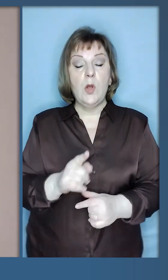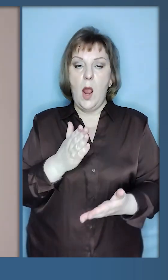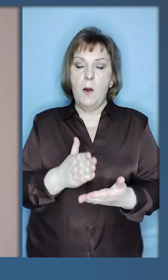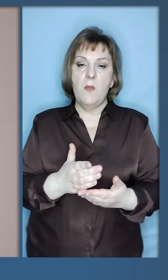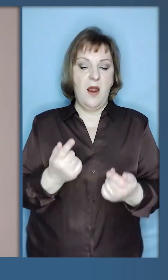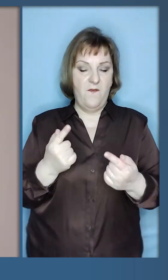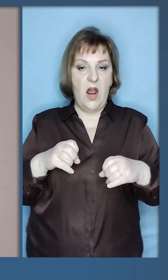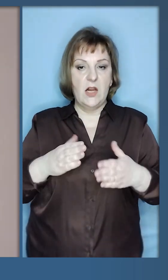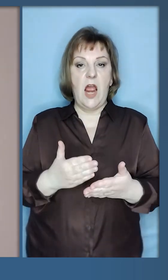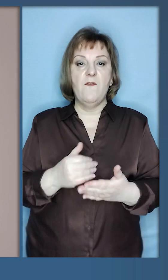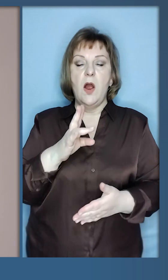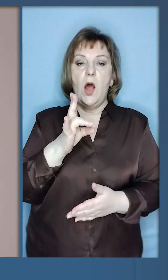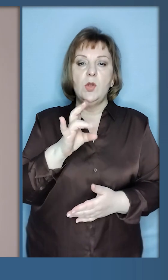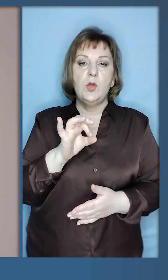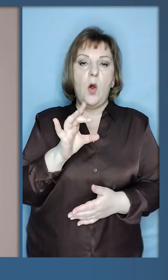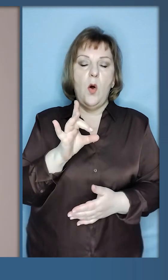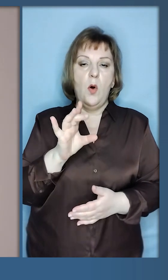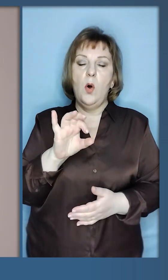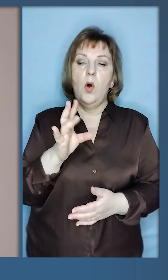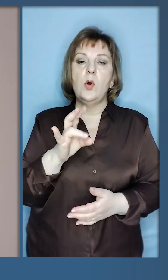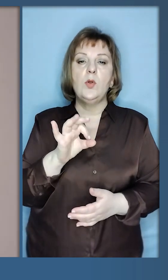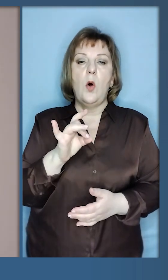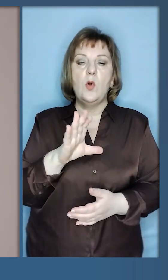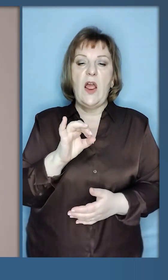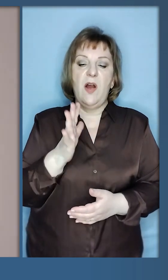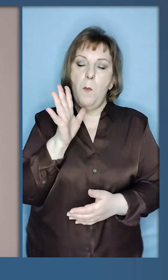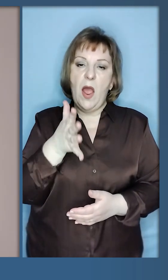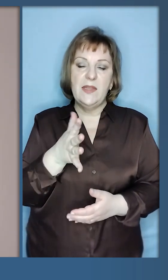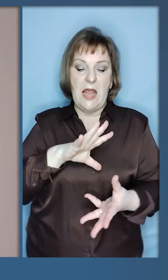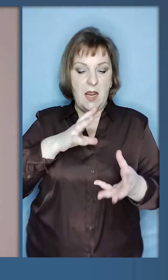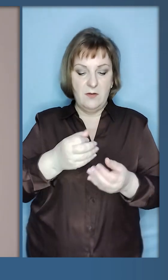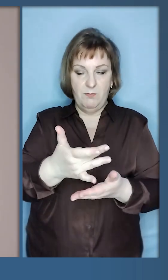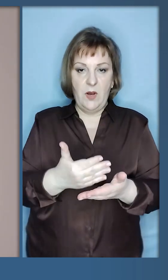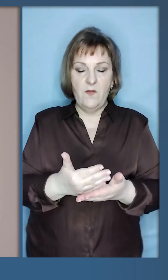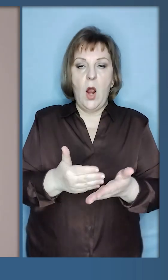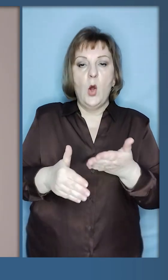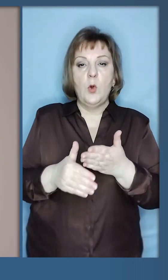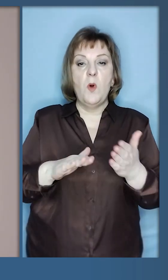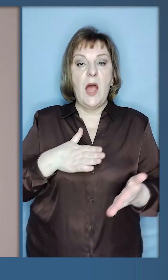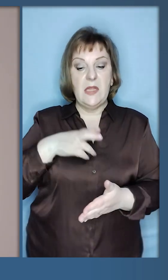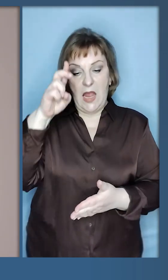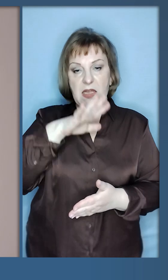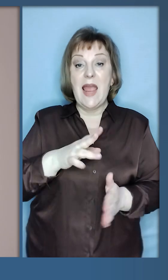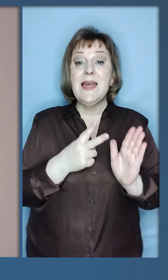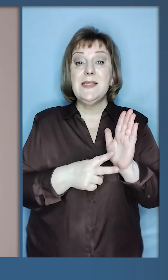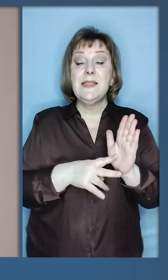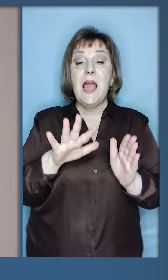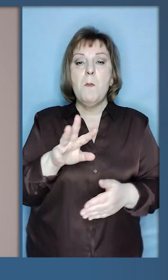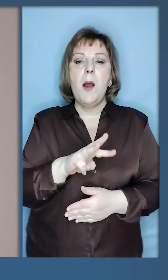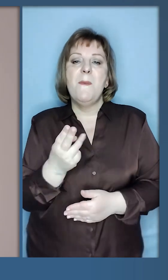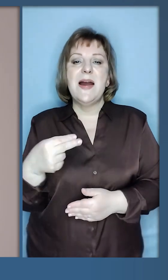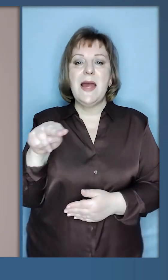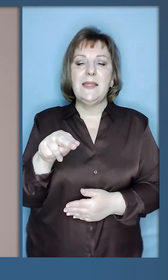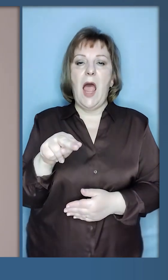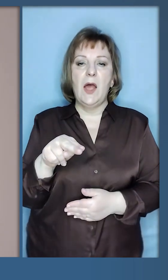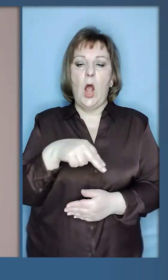речі, маємо дуже вагоме рішення від Норвегії. П'ятирічний пакет допомоги нашій державі. 75